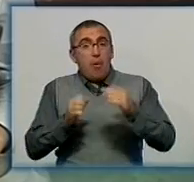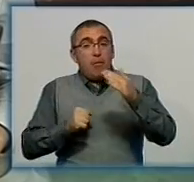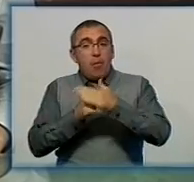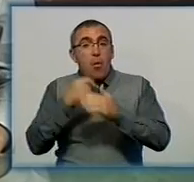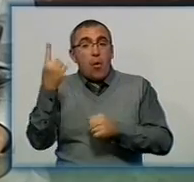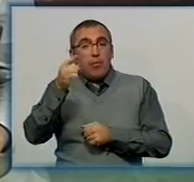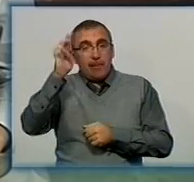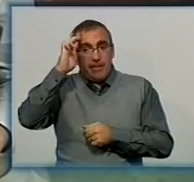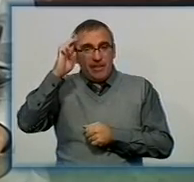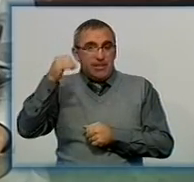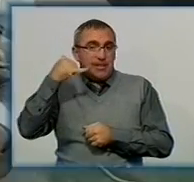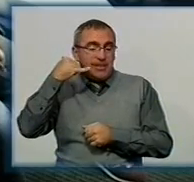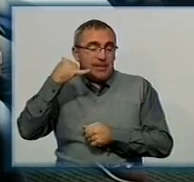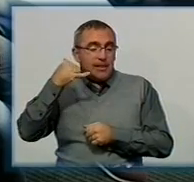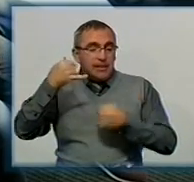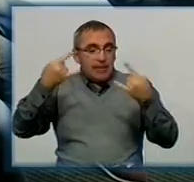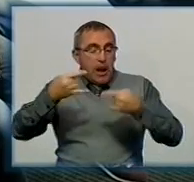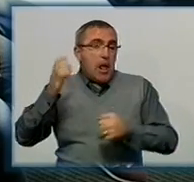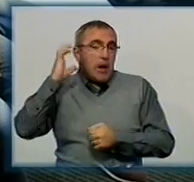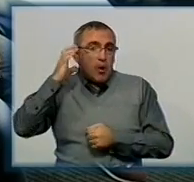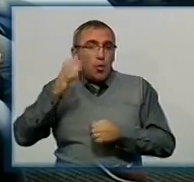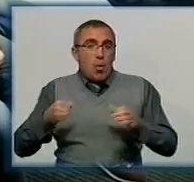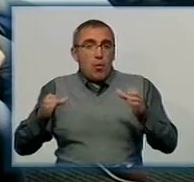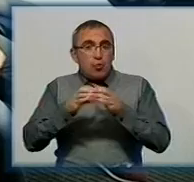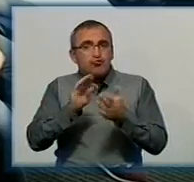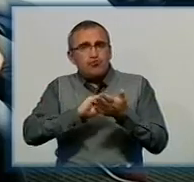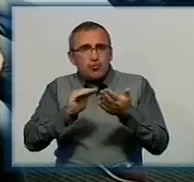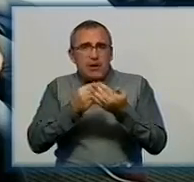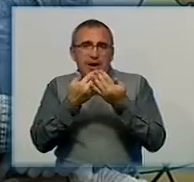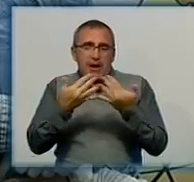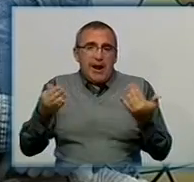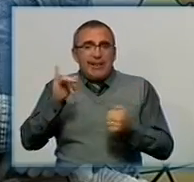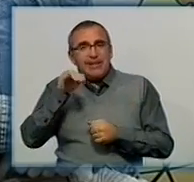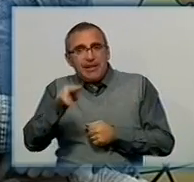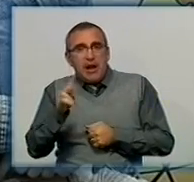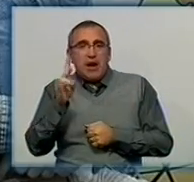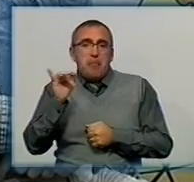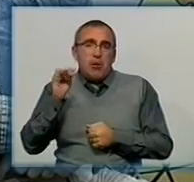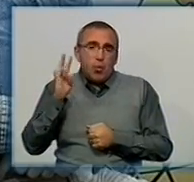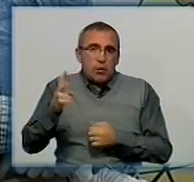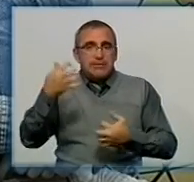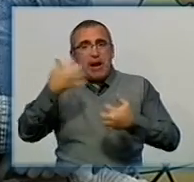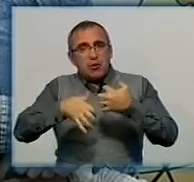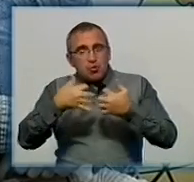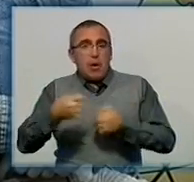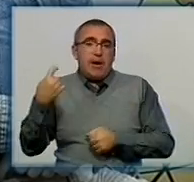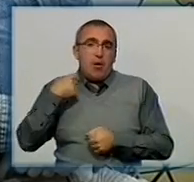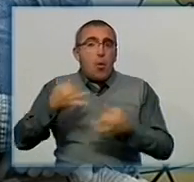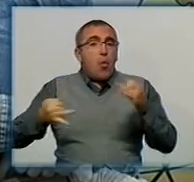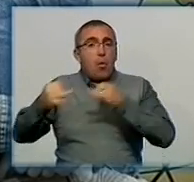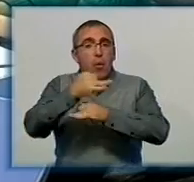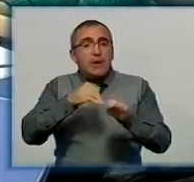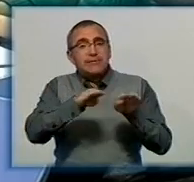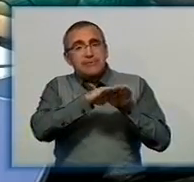обласної телерадіокомпанії. У заході взяли участь журналісти різних типів ЗМІ – Краматорська, Херсона та Кірвограда. Говорили про